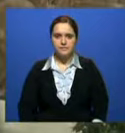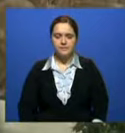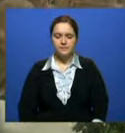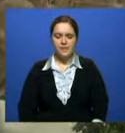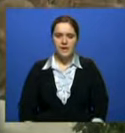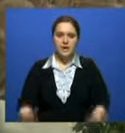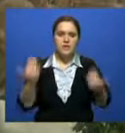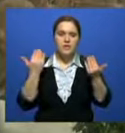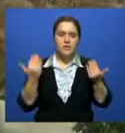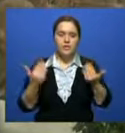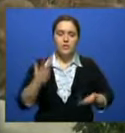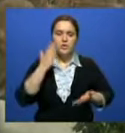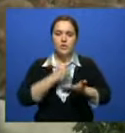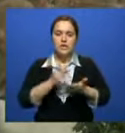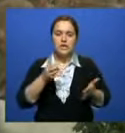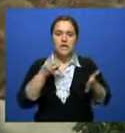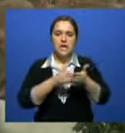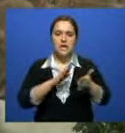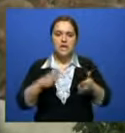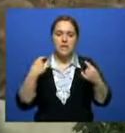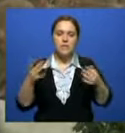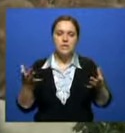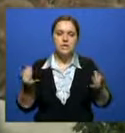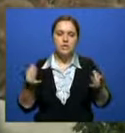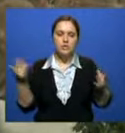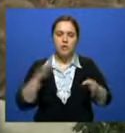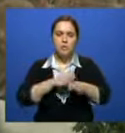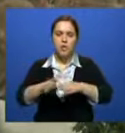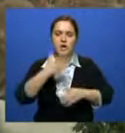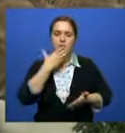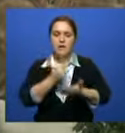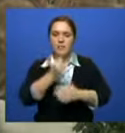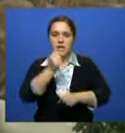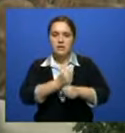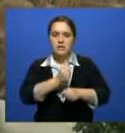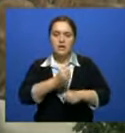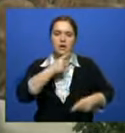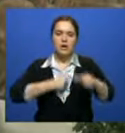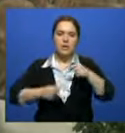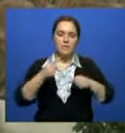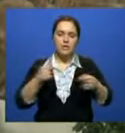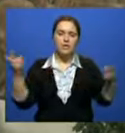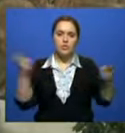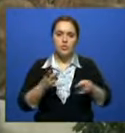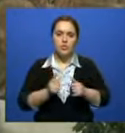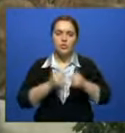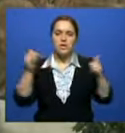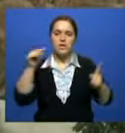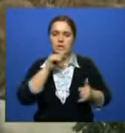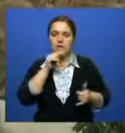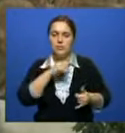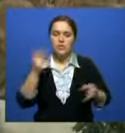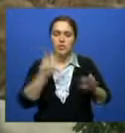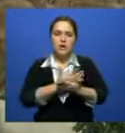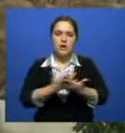Сегодня стране нужно, во-первых, не ограничиваться продажей сырья, а проводить его полную переработку. То есть диверсифицировать экономику. Нужно расширить ассортимент